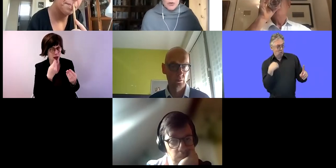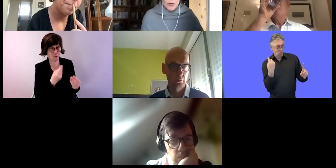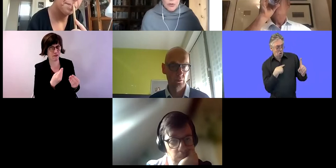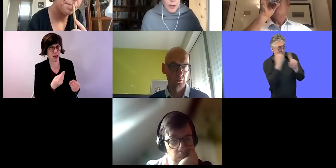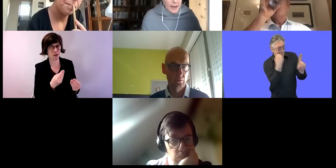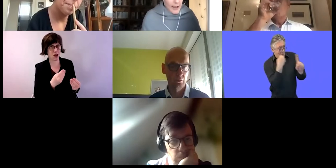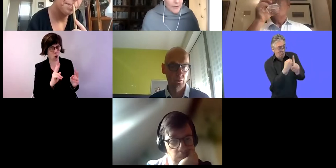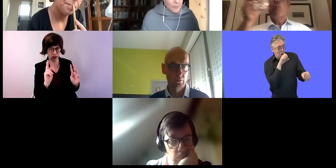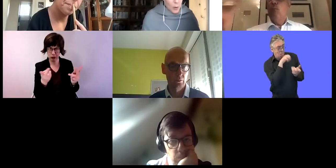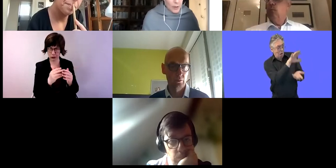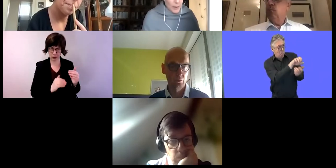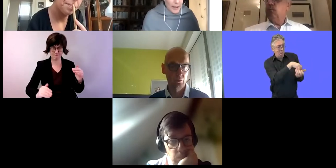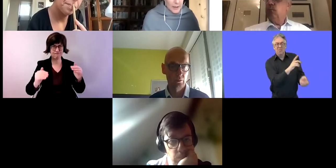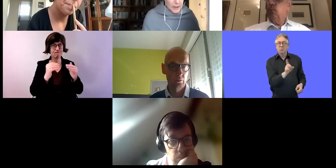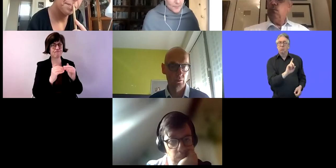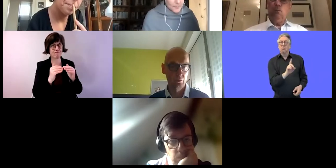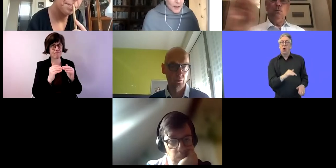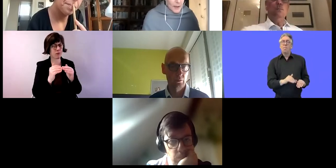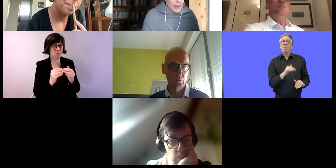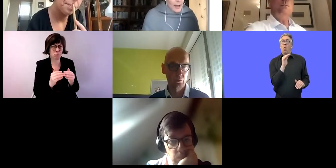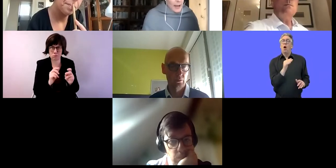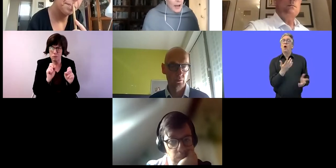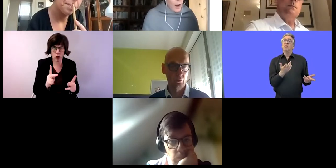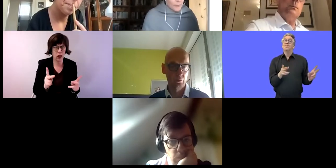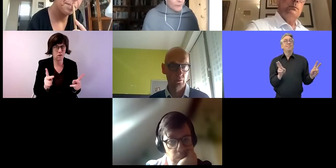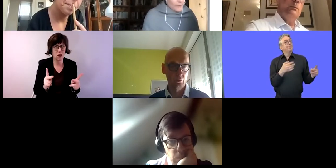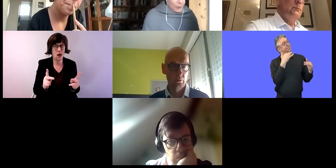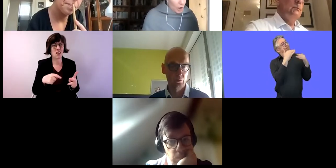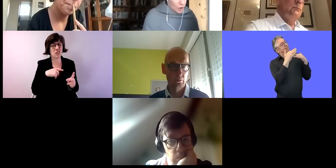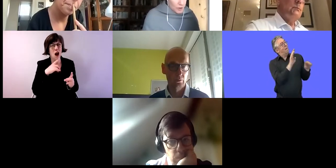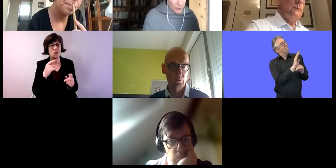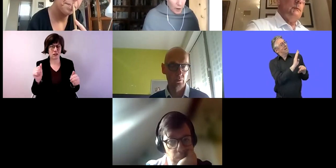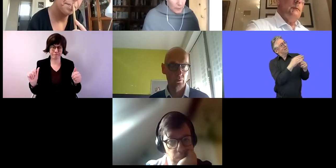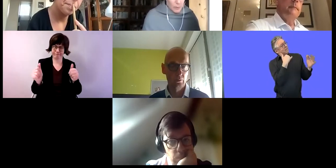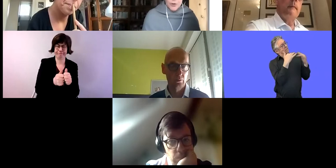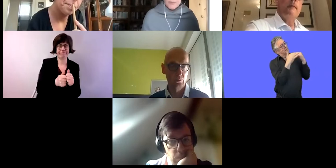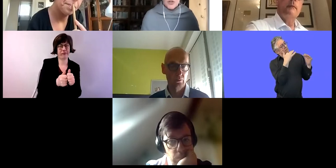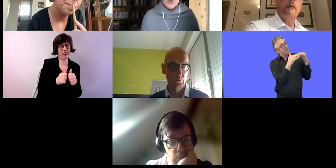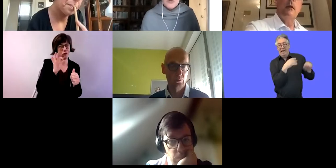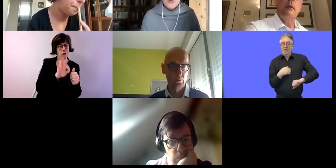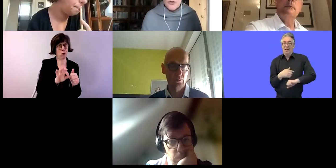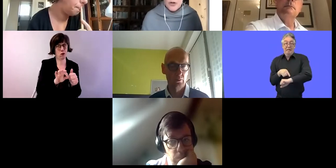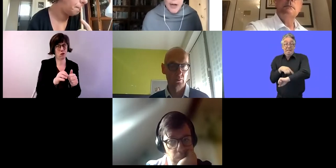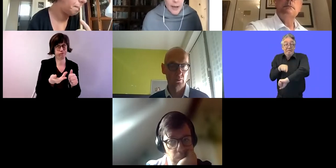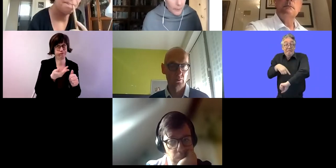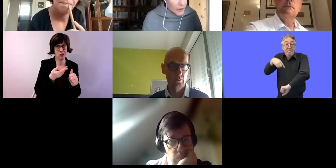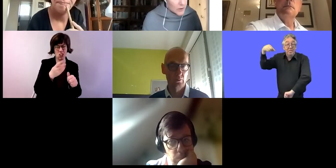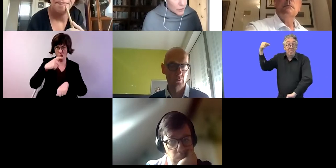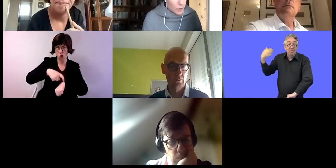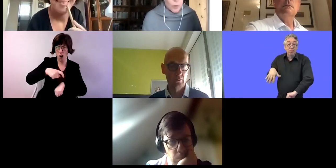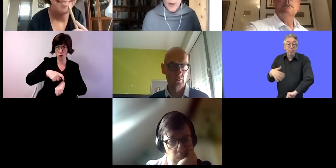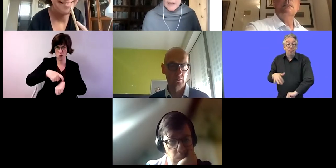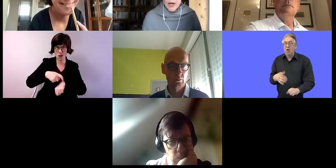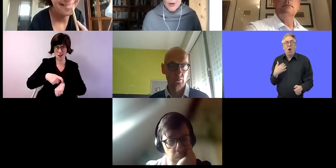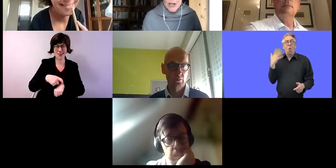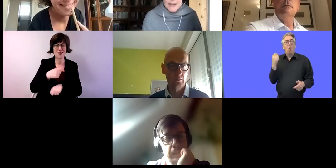Gleichgestellten. Das ist vielleicht besser als das, was wir Advocacy Language nennen. Ich schaue auch auf die Uhr und möchte